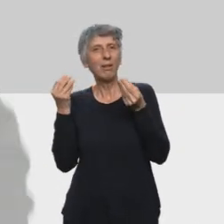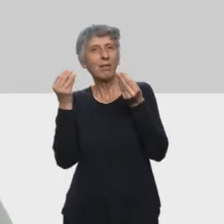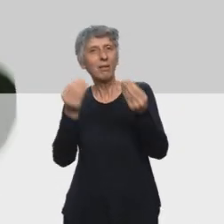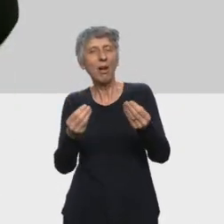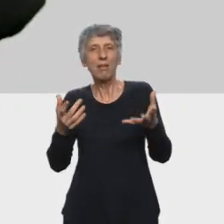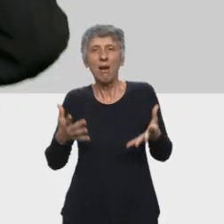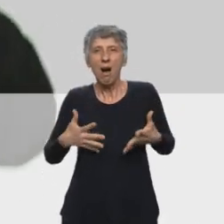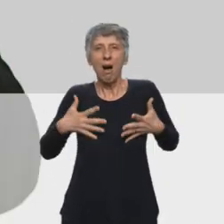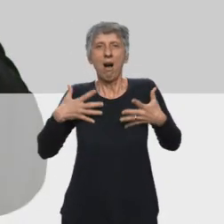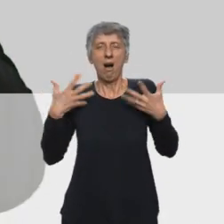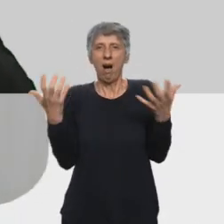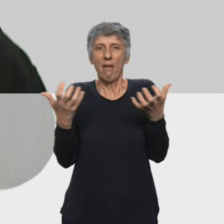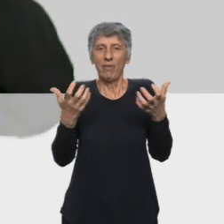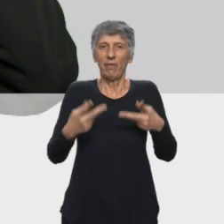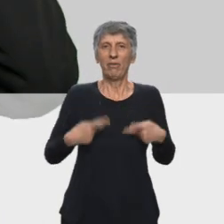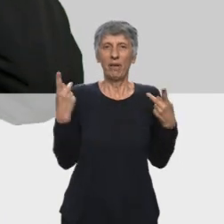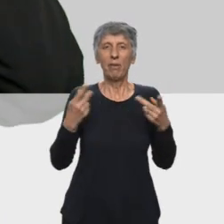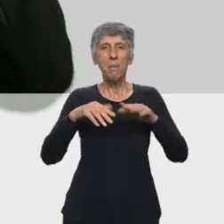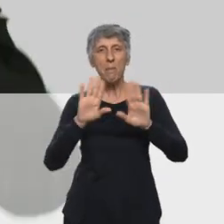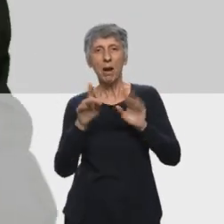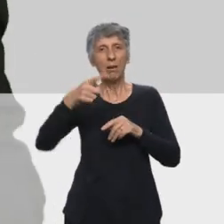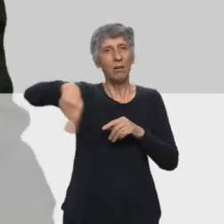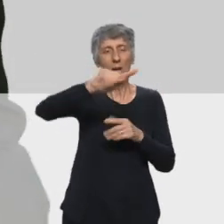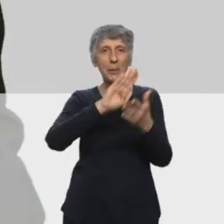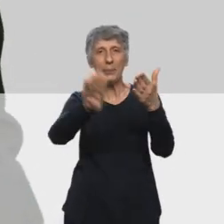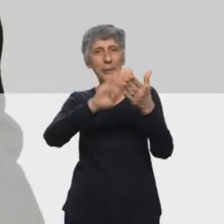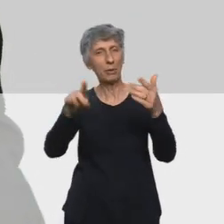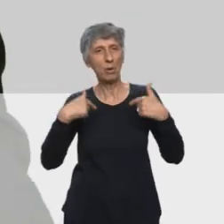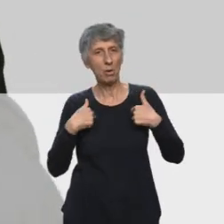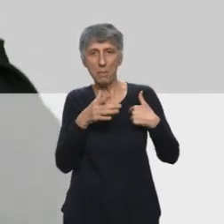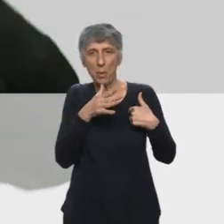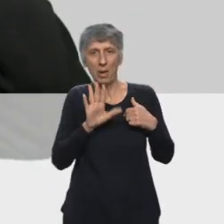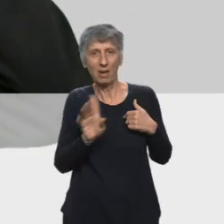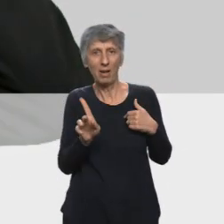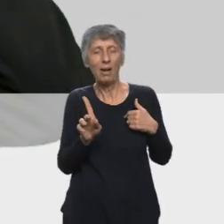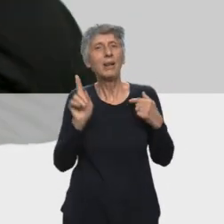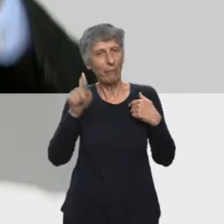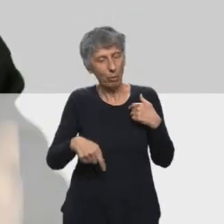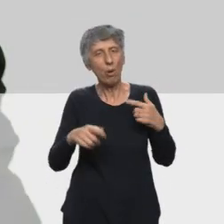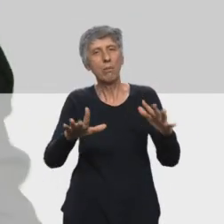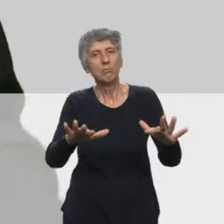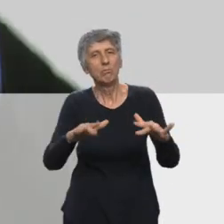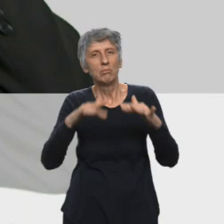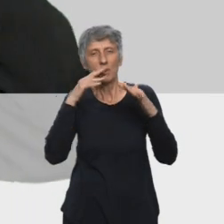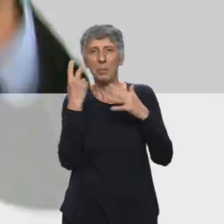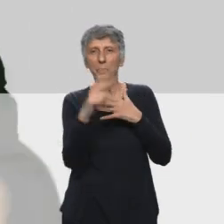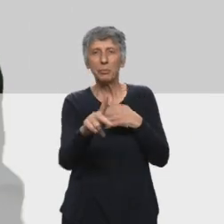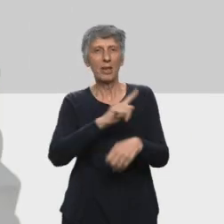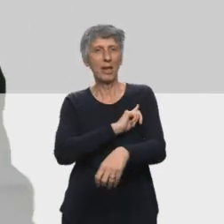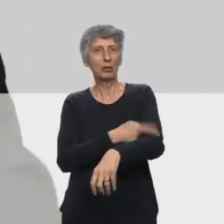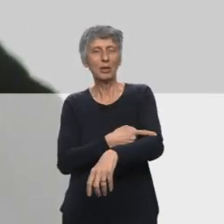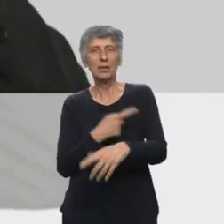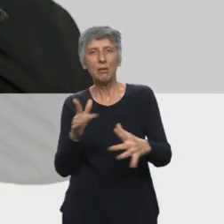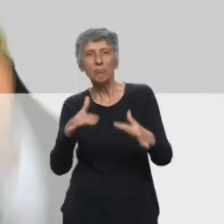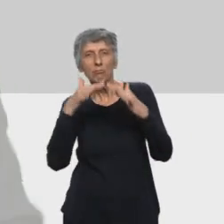redonner ce souffle. Mais je ne peux rien sans vous. Je dois respirer votre énergie